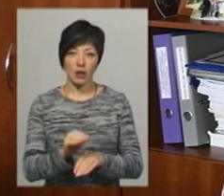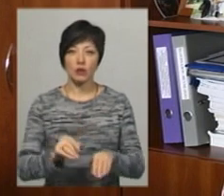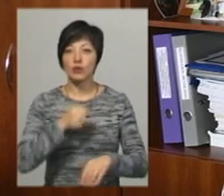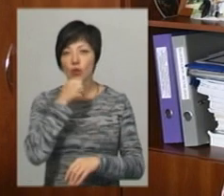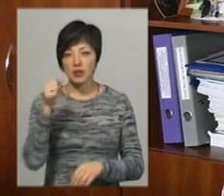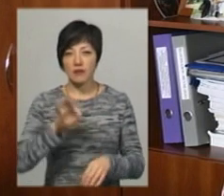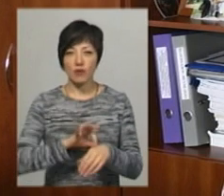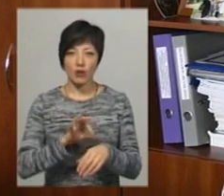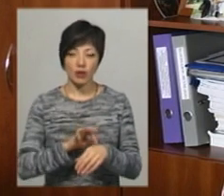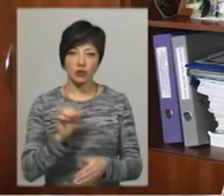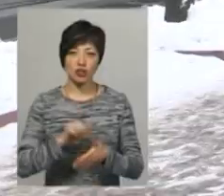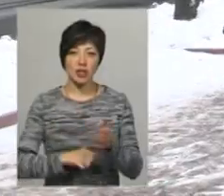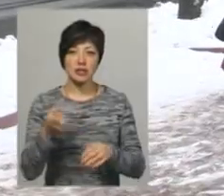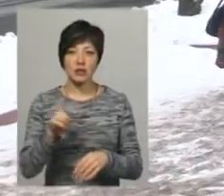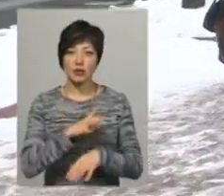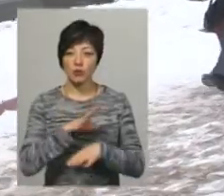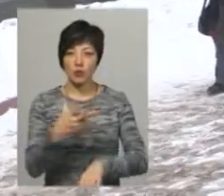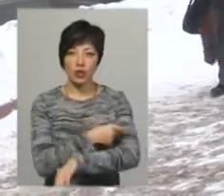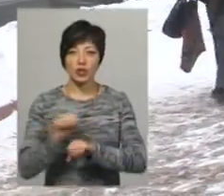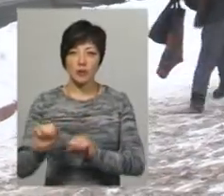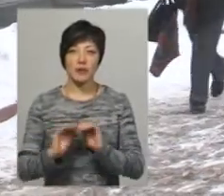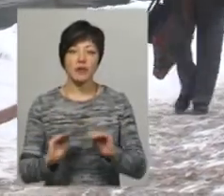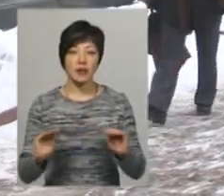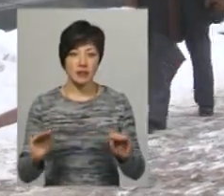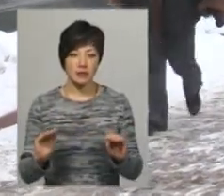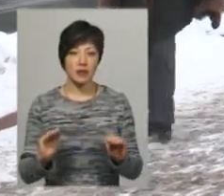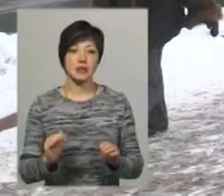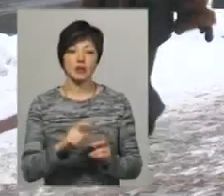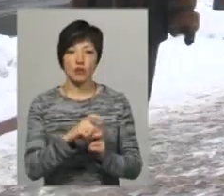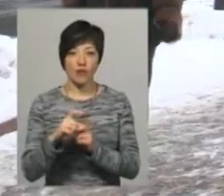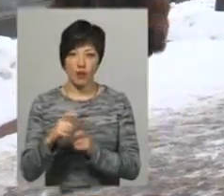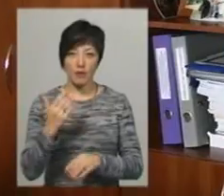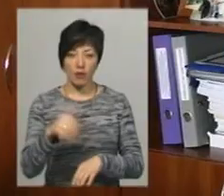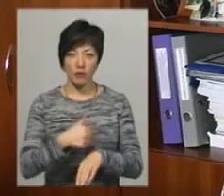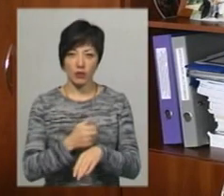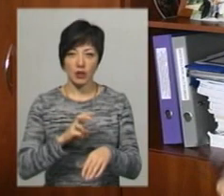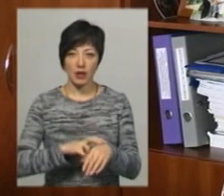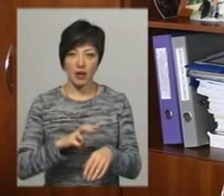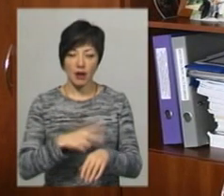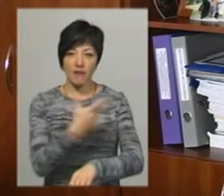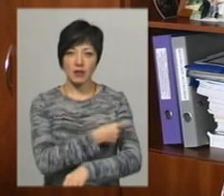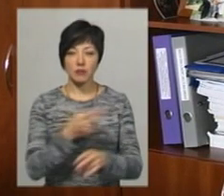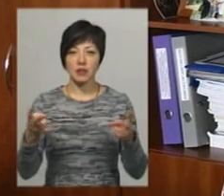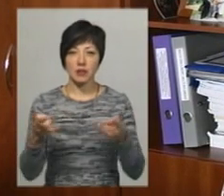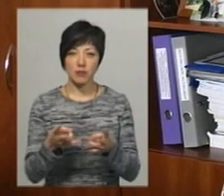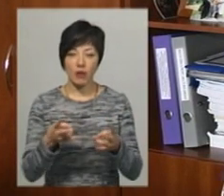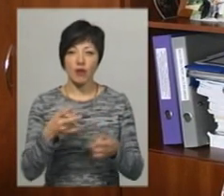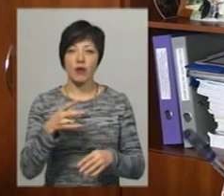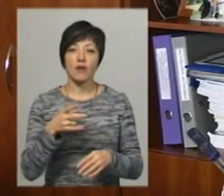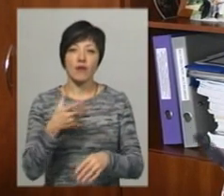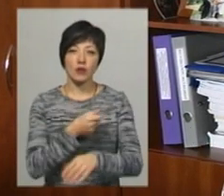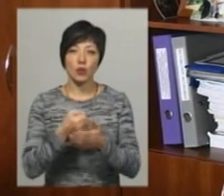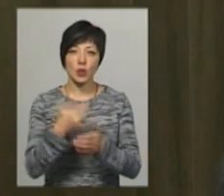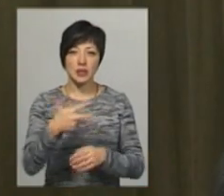Дорослі хворіють на КІР через те, що не були щеплені у дитинстві. За словами Оксани Підубної, вакцину ж проти кіру потрібно ввести в організм